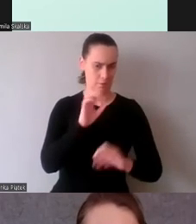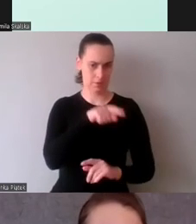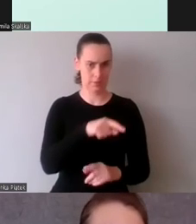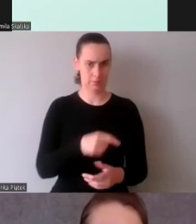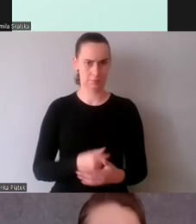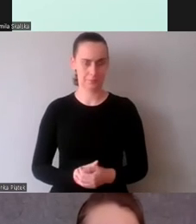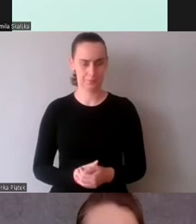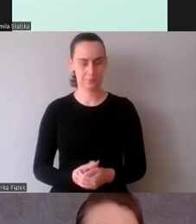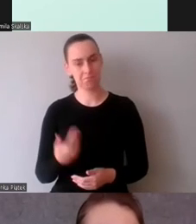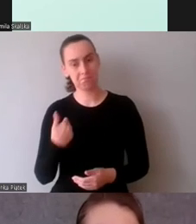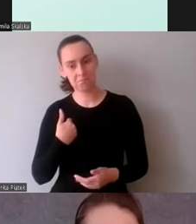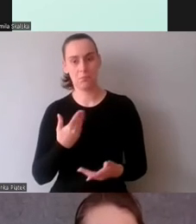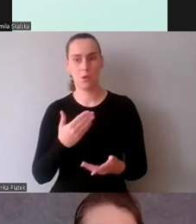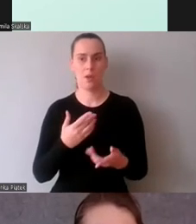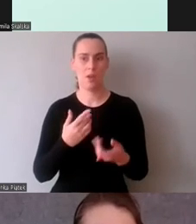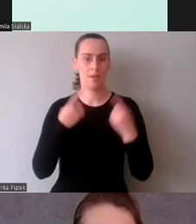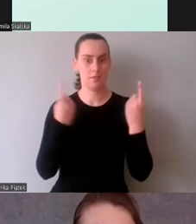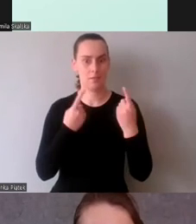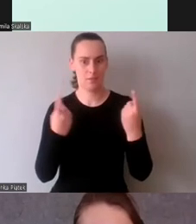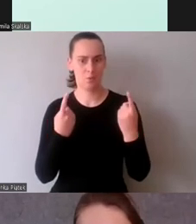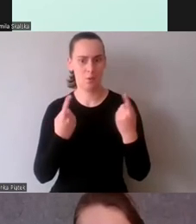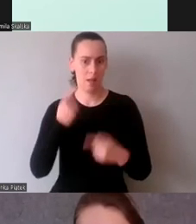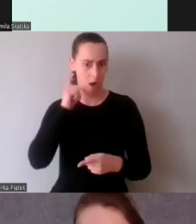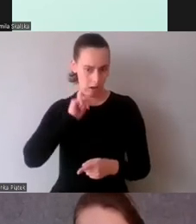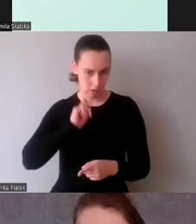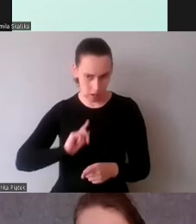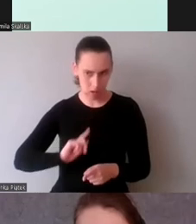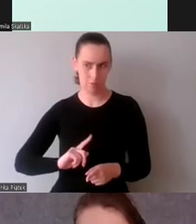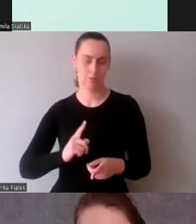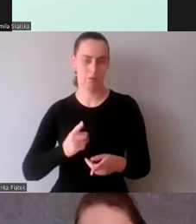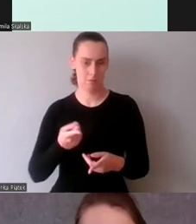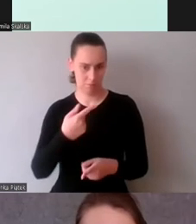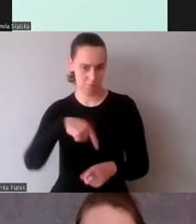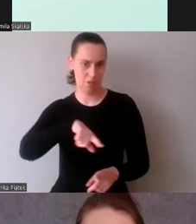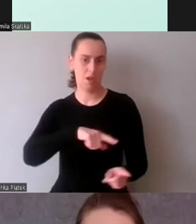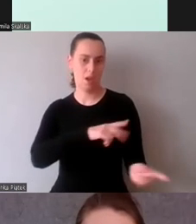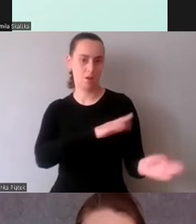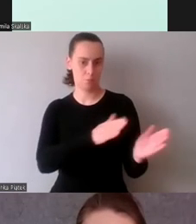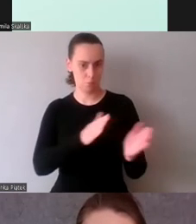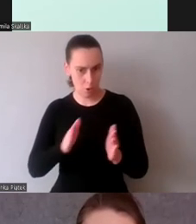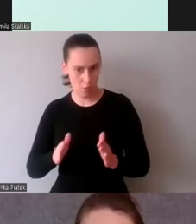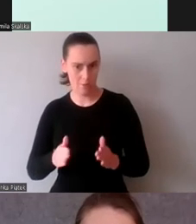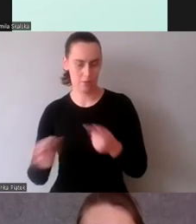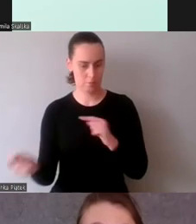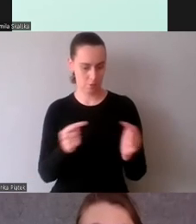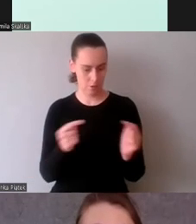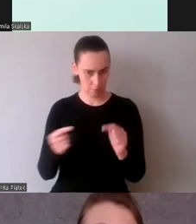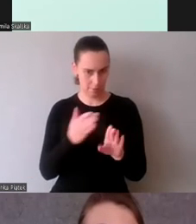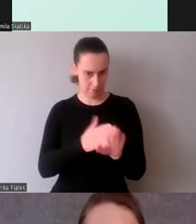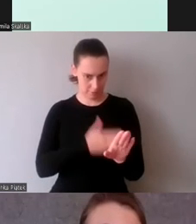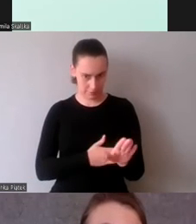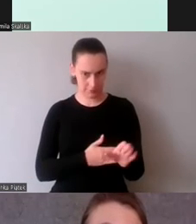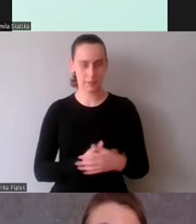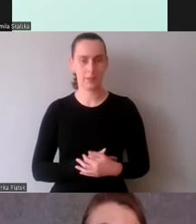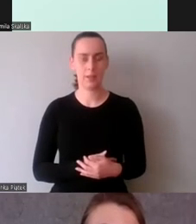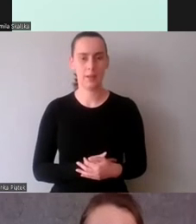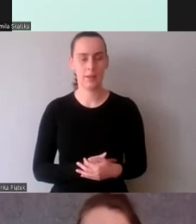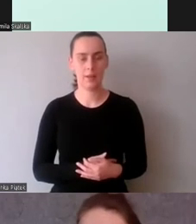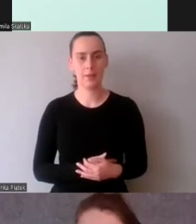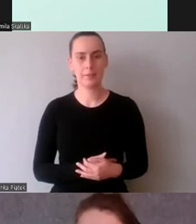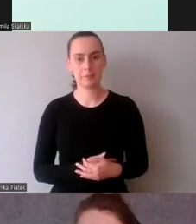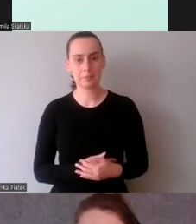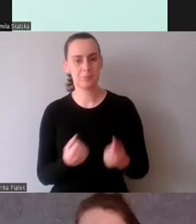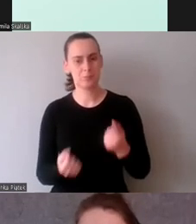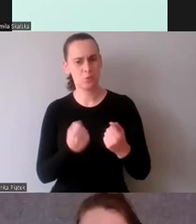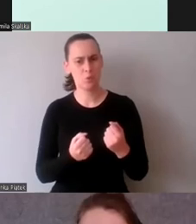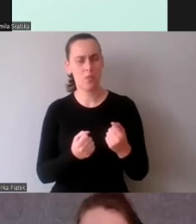Były to sytuacje odgrywane, to znaczy przygotowywaliśmy te rozmowy. takie trudne